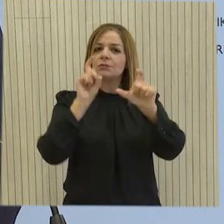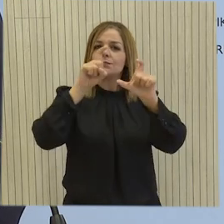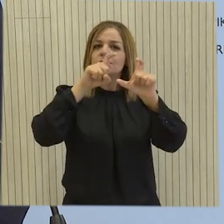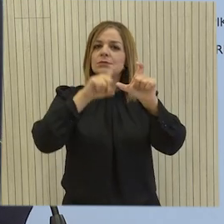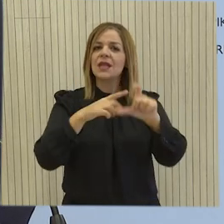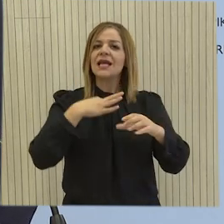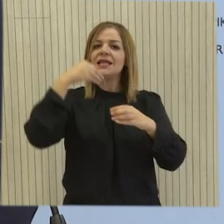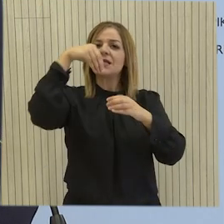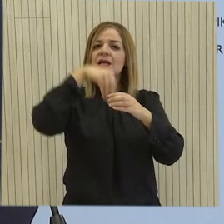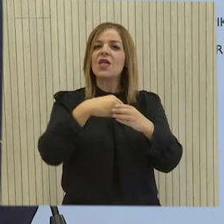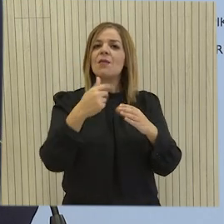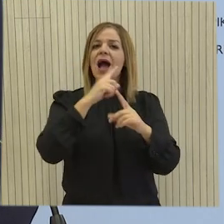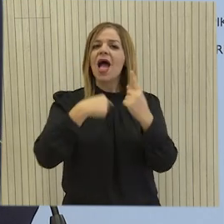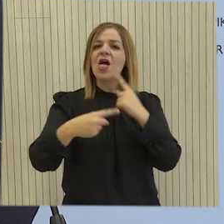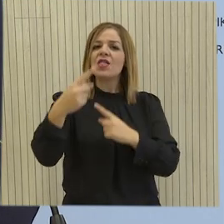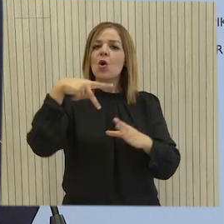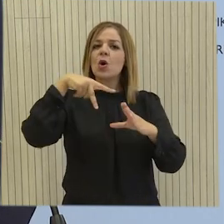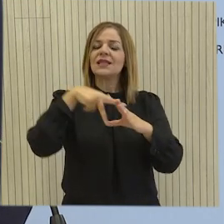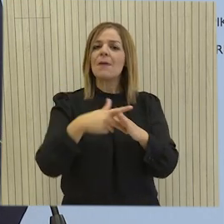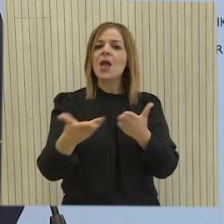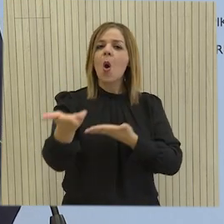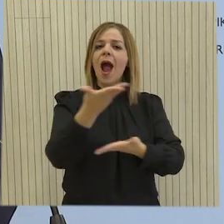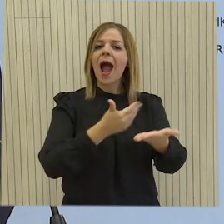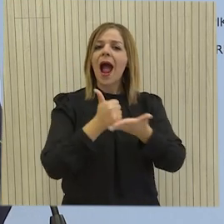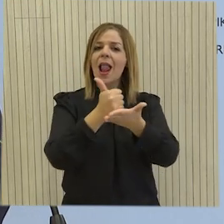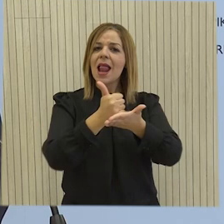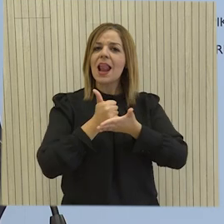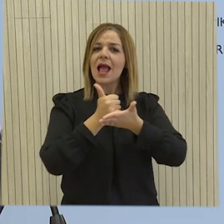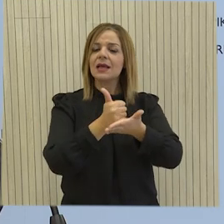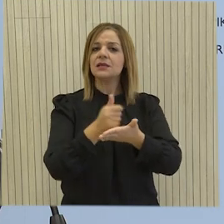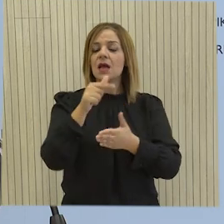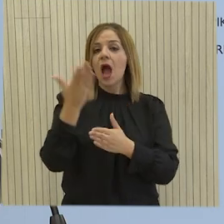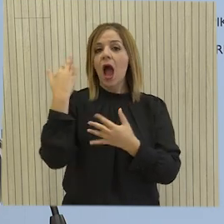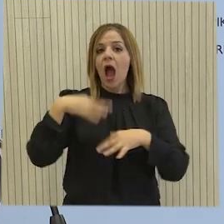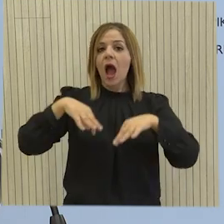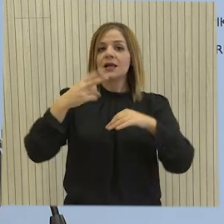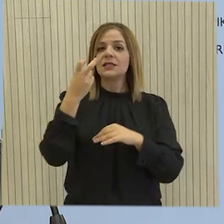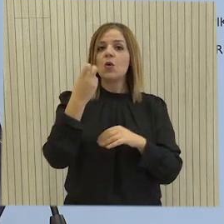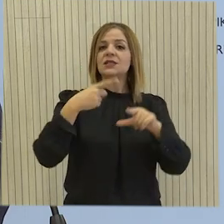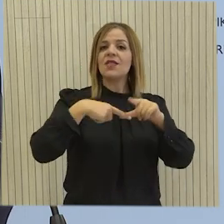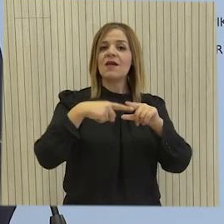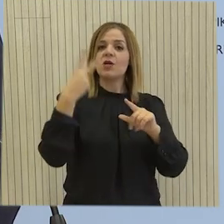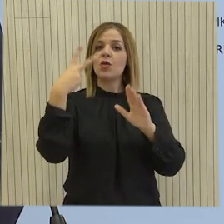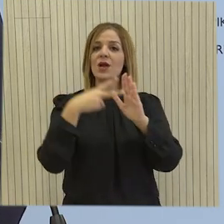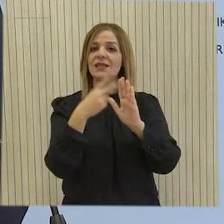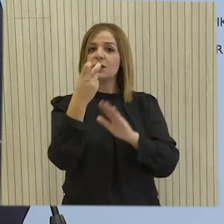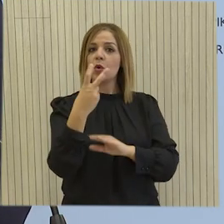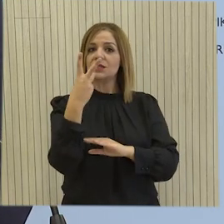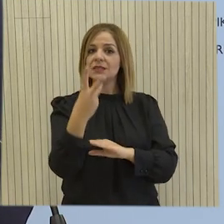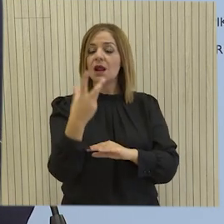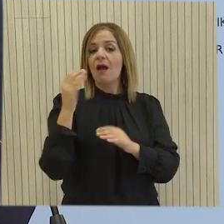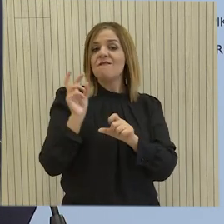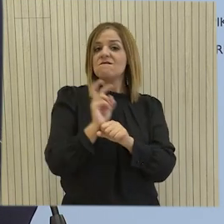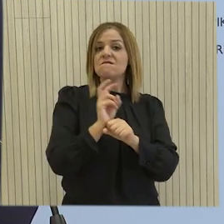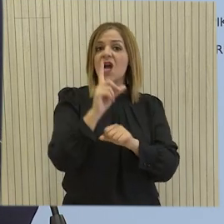αναπλήρωσης του Εθνικού Ταμείου Αλληλεγγύης. Η υπηρεσία που βρίσκεται σε λειτουργία ήδη από τις 20 Δεκεμβρίου 2023 αποτελούσε εκκρεμότητα